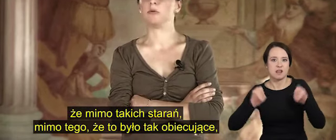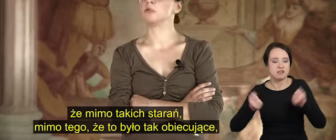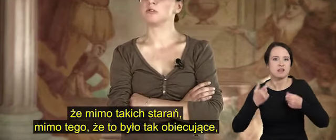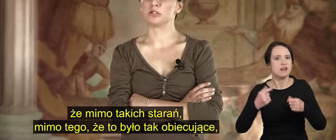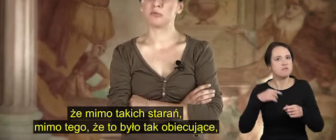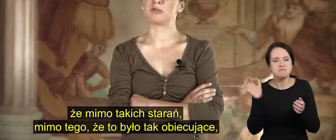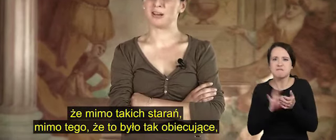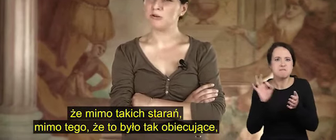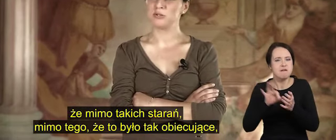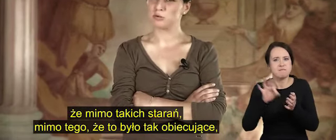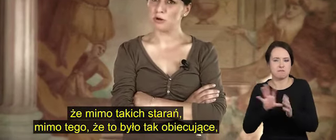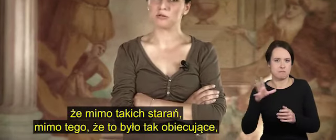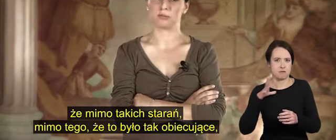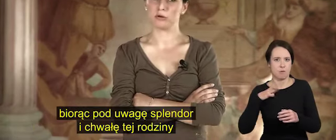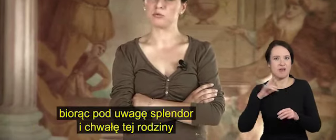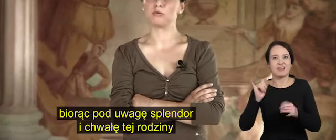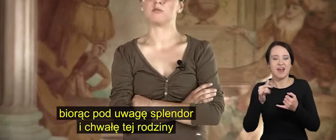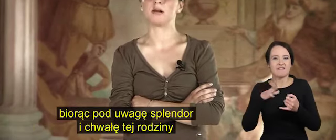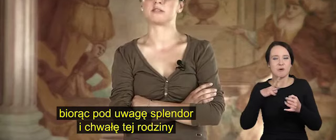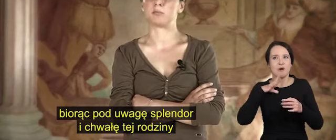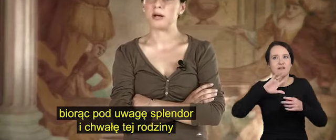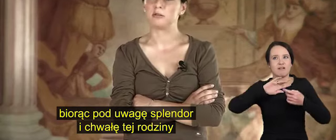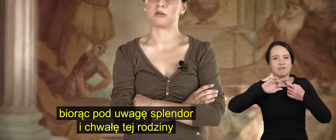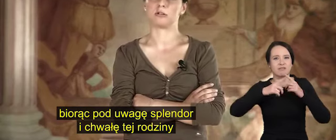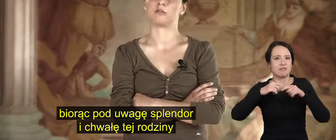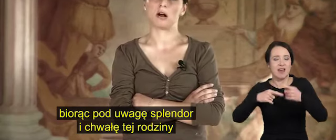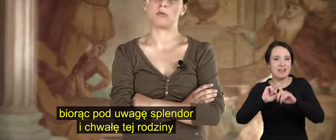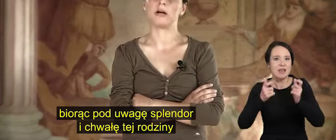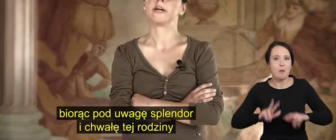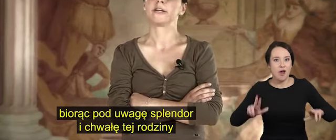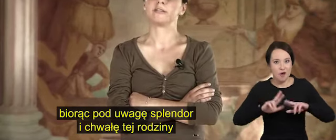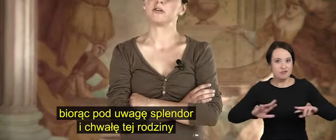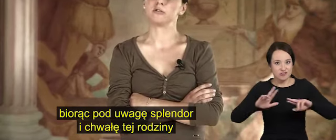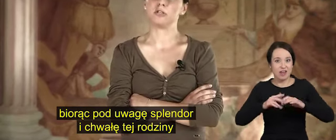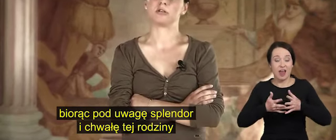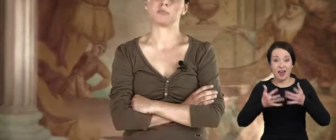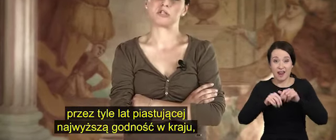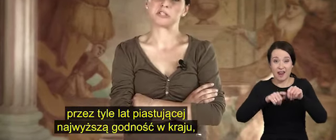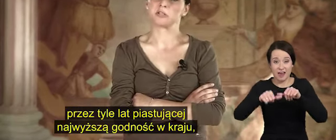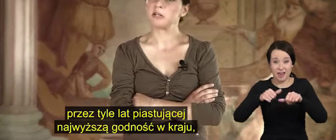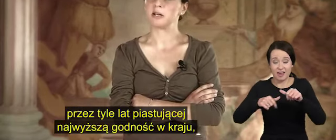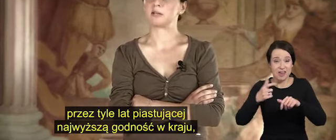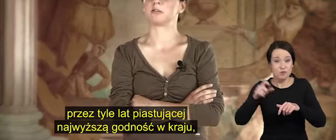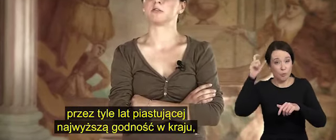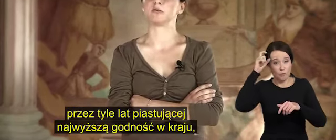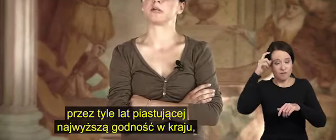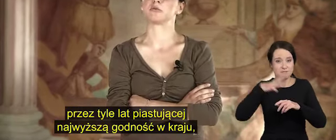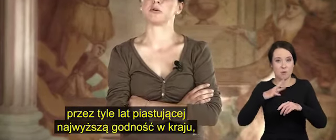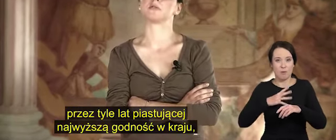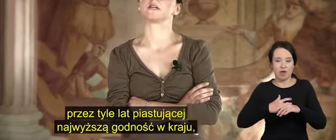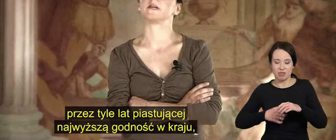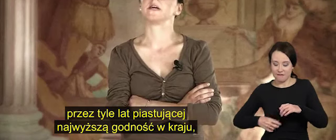starań, mimo tego, że to było tak obiecujące, biorąc pod uwagę splendor i chwałę tej rodziny, przez tyle lat